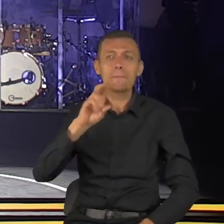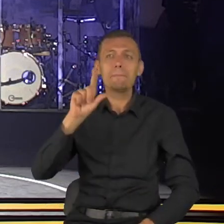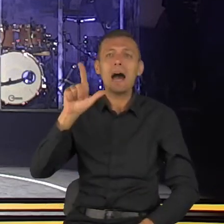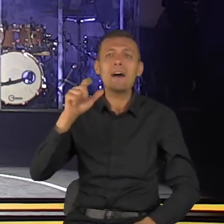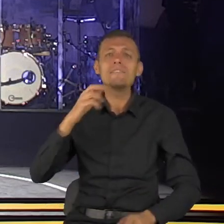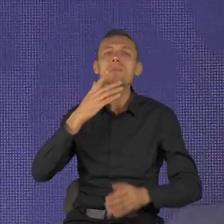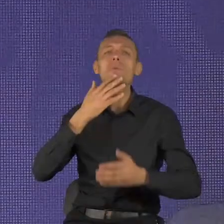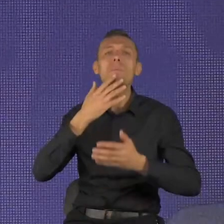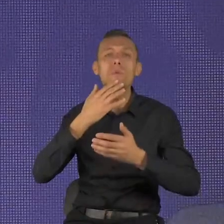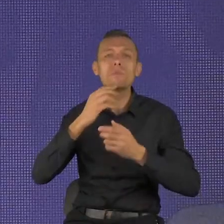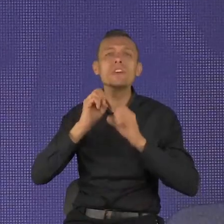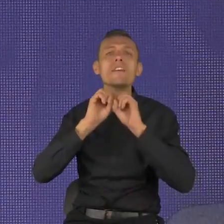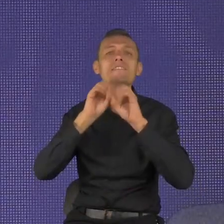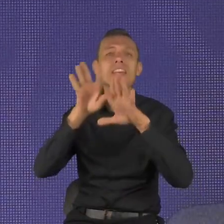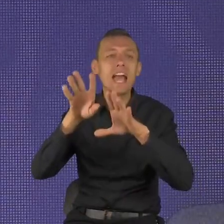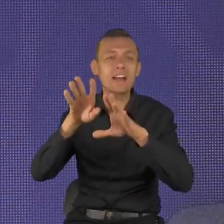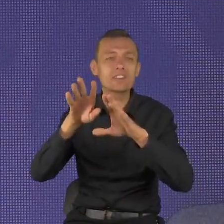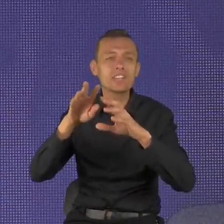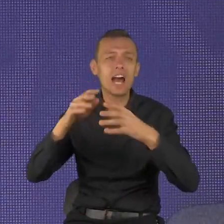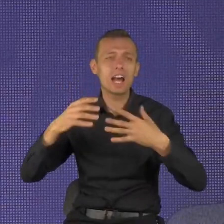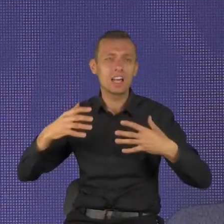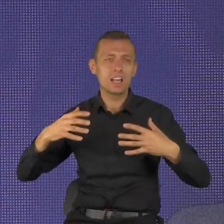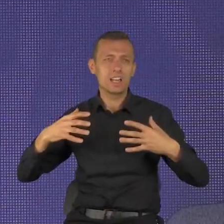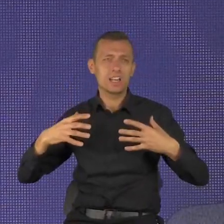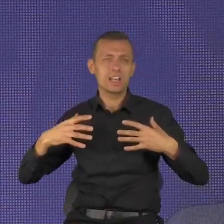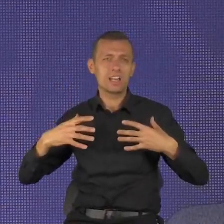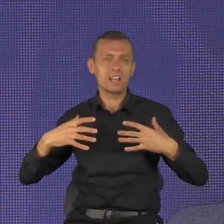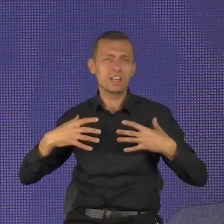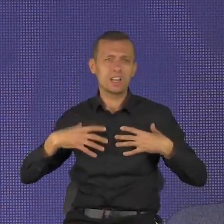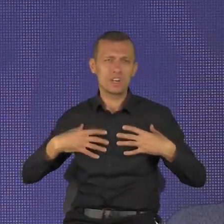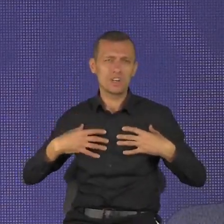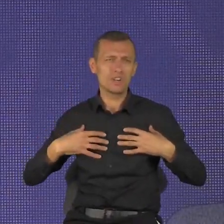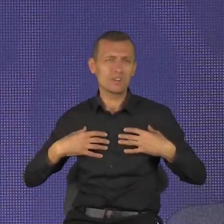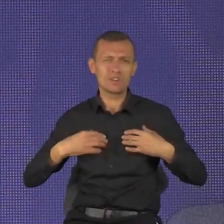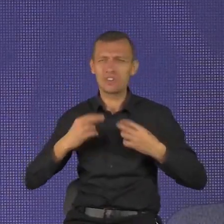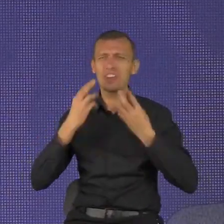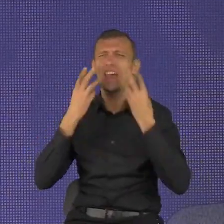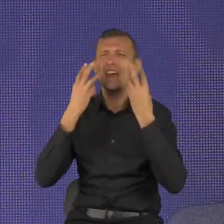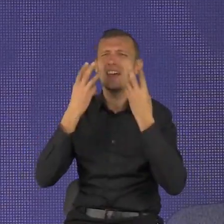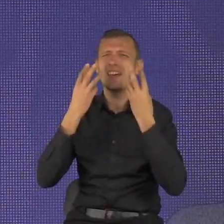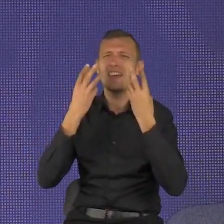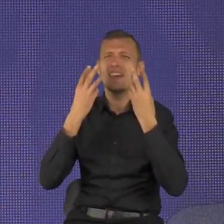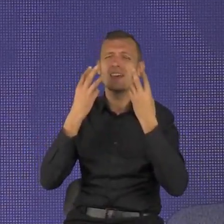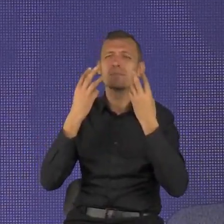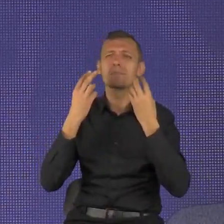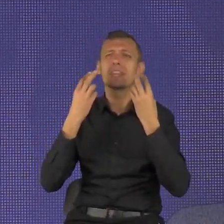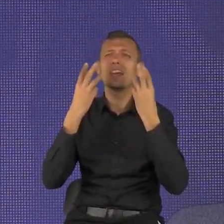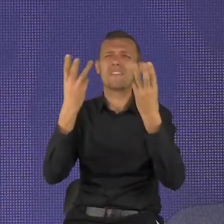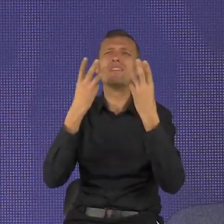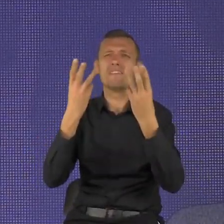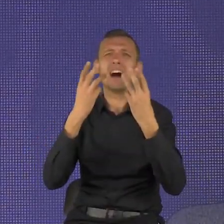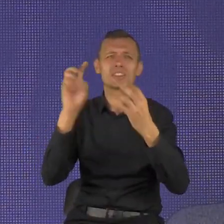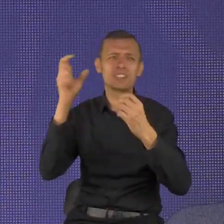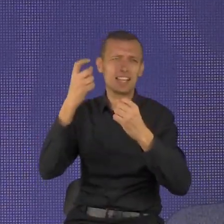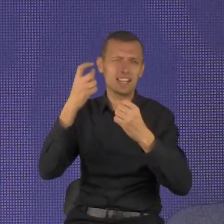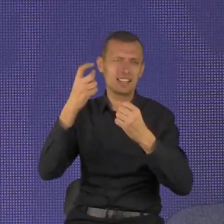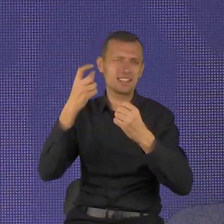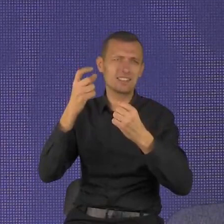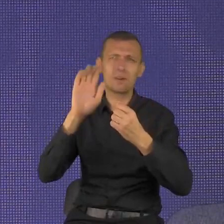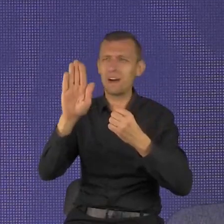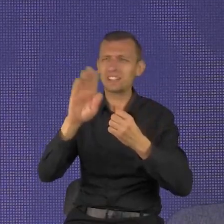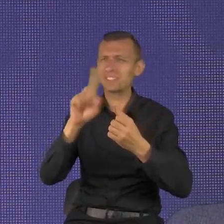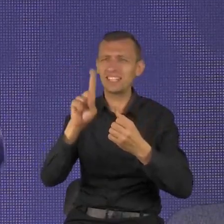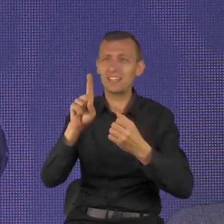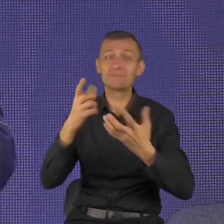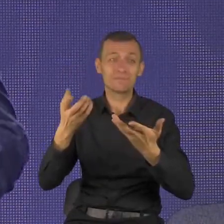objawić, trochę otworzę przed wami serca, coś wam zdradzę. Zanim się urodziłem, nic nie posiadałem. I